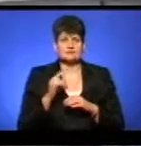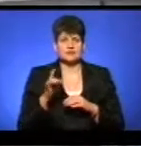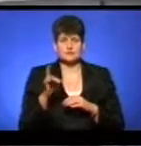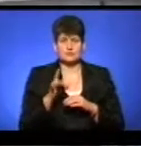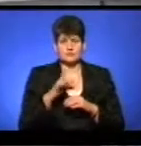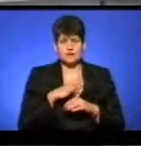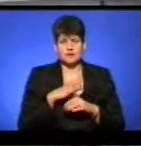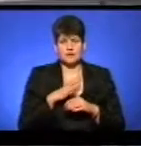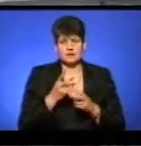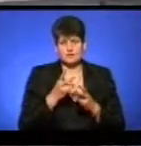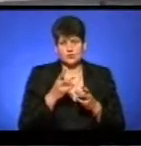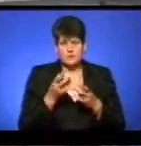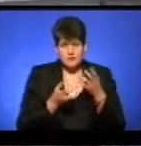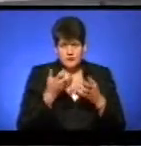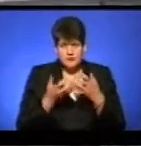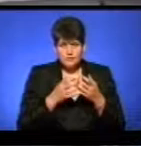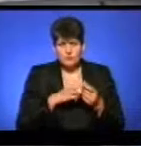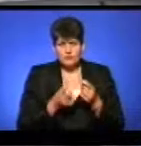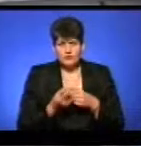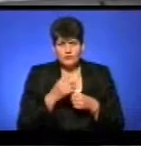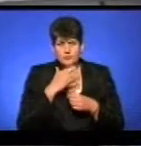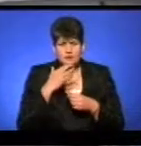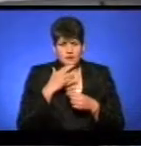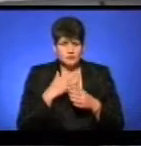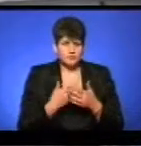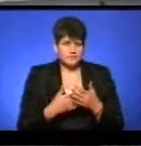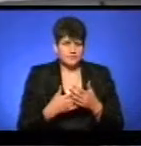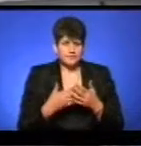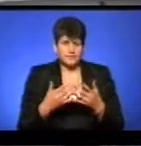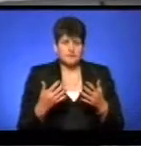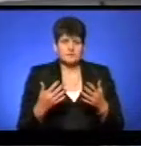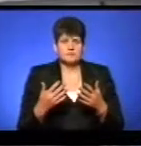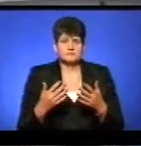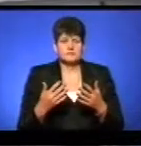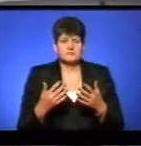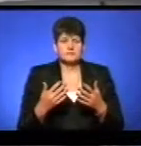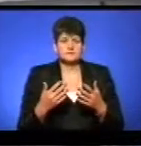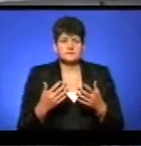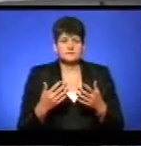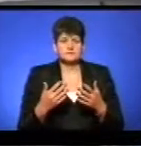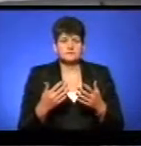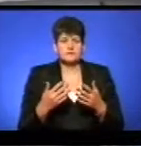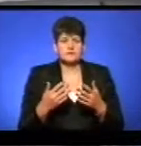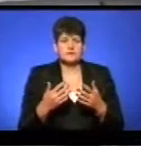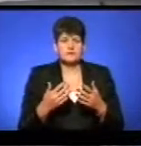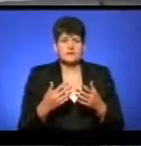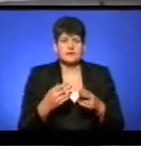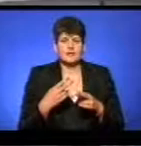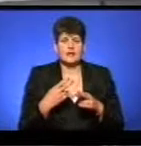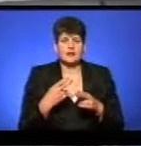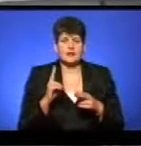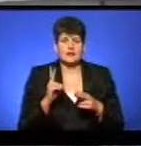що було виявлено дуже багато екземплярів кремнієвих виробів.